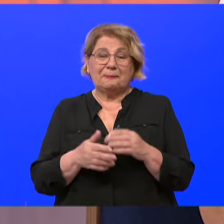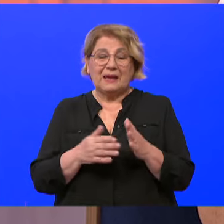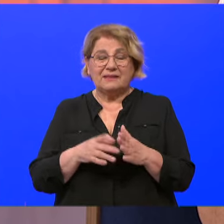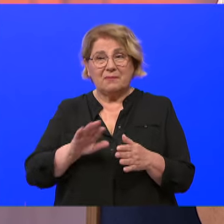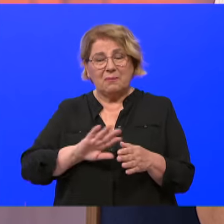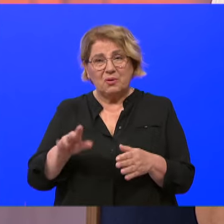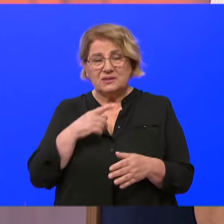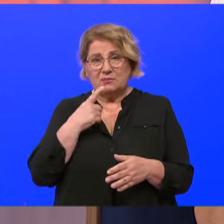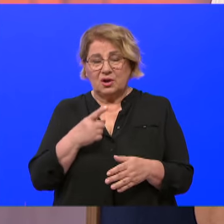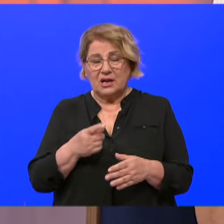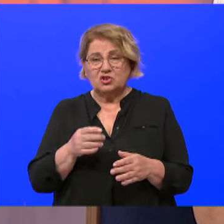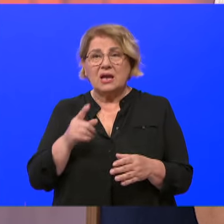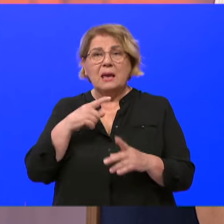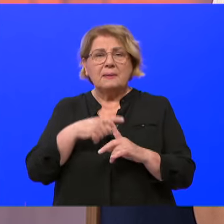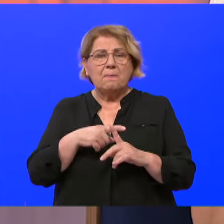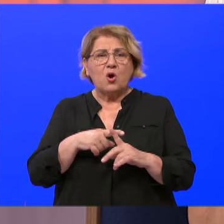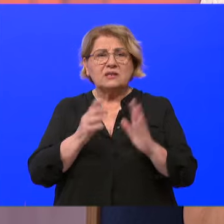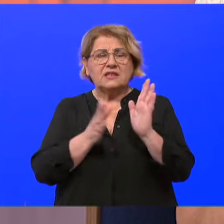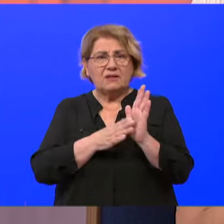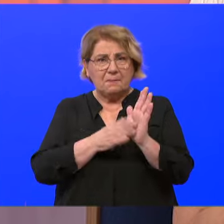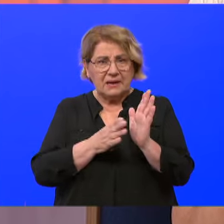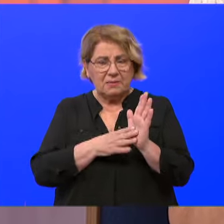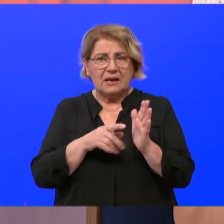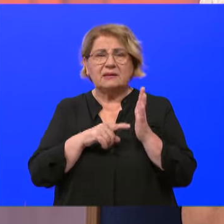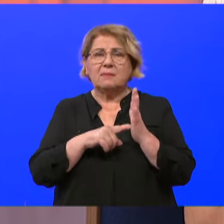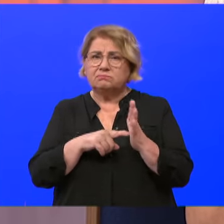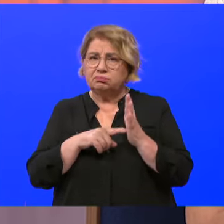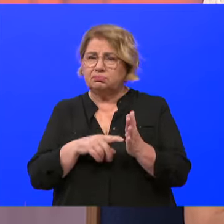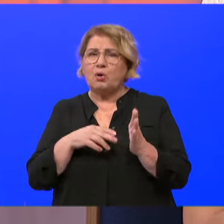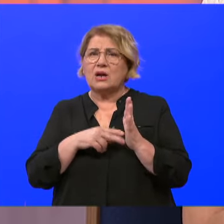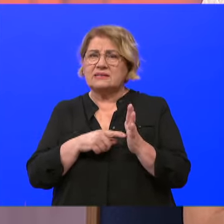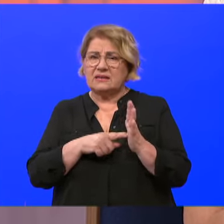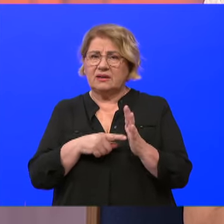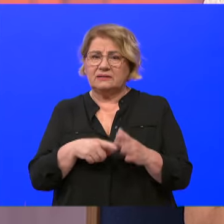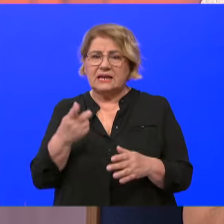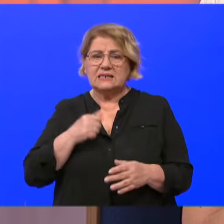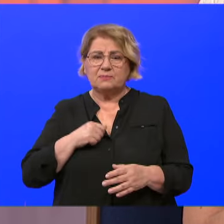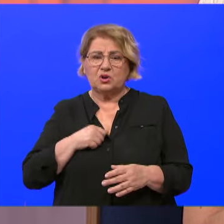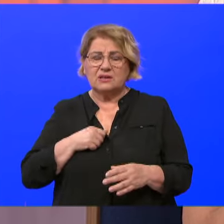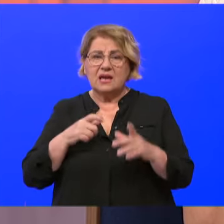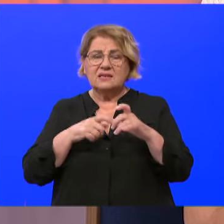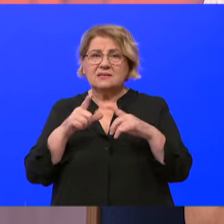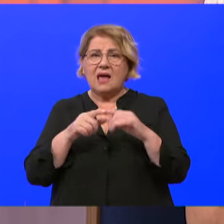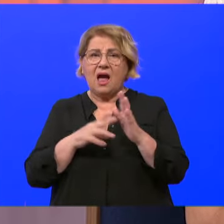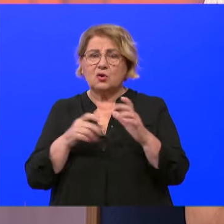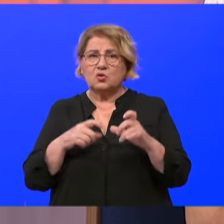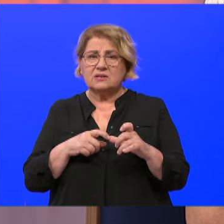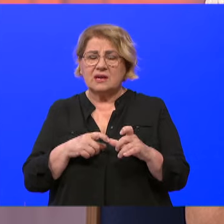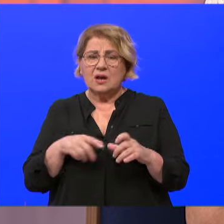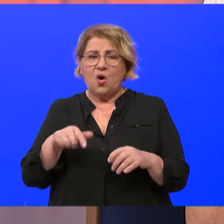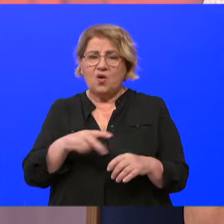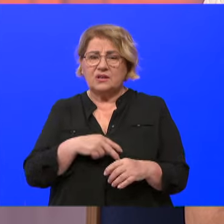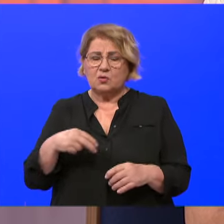isticati te pozitivne primjere. Uistinu treba pozitivne primjere. Ima isto tako i splita udruga Sanus. Ovdje u